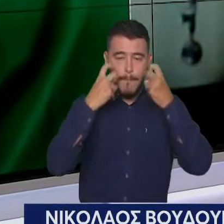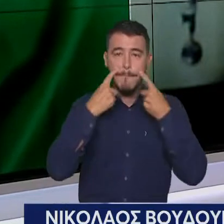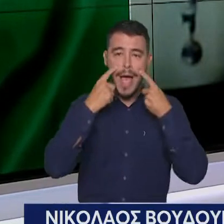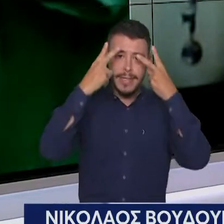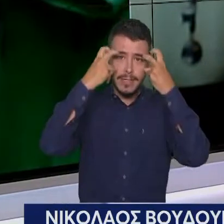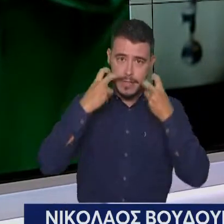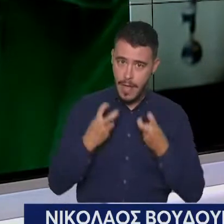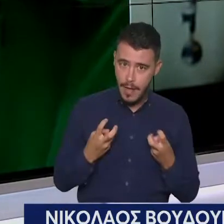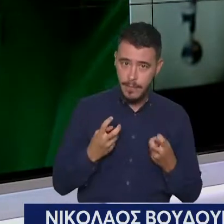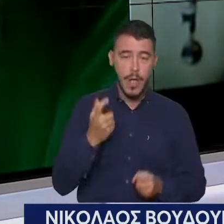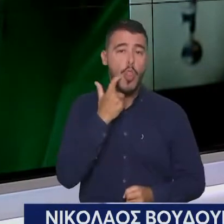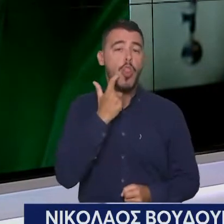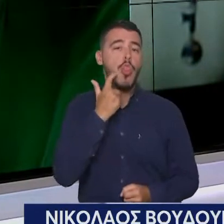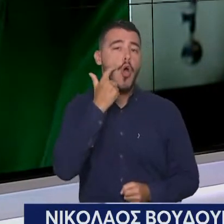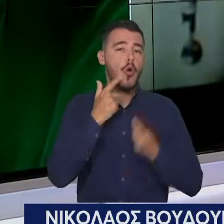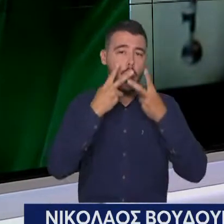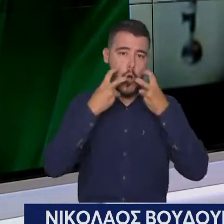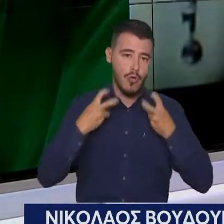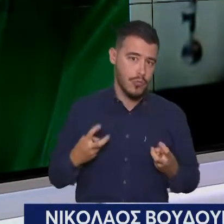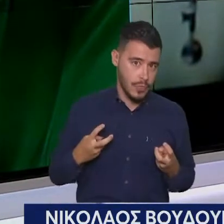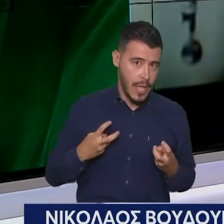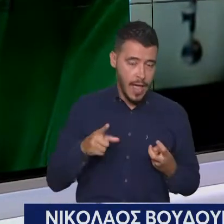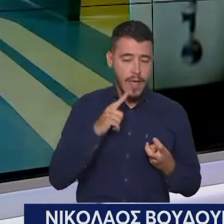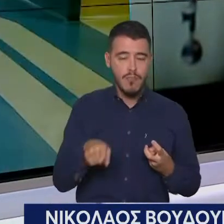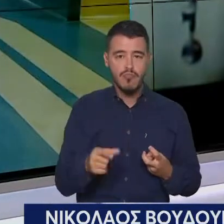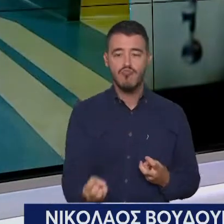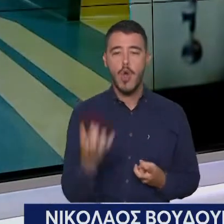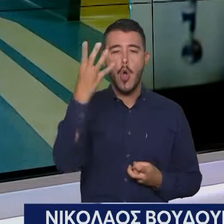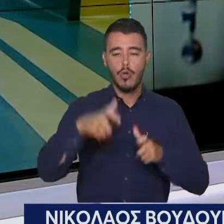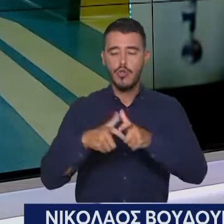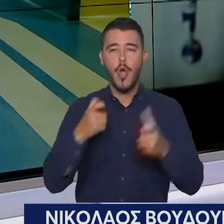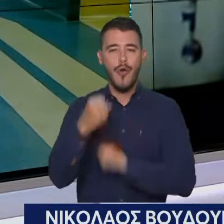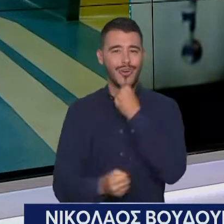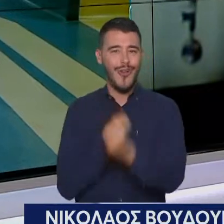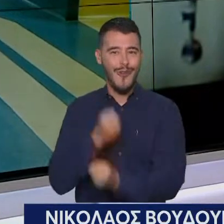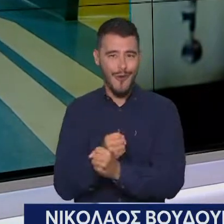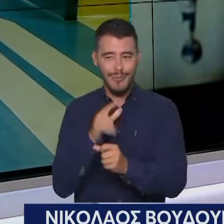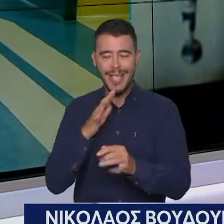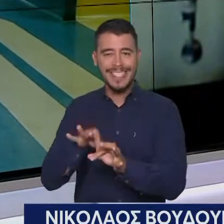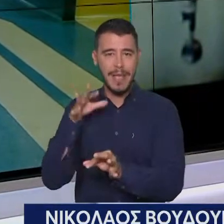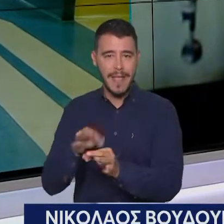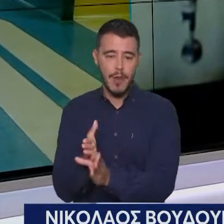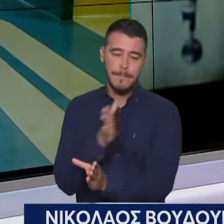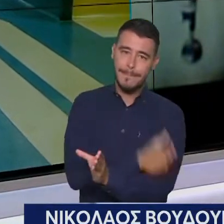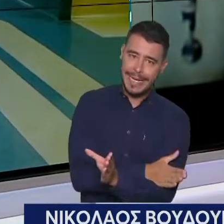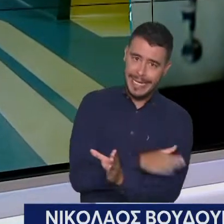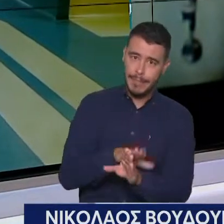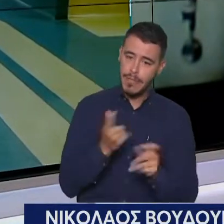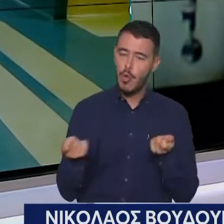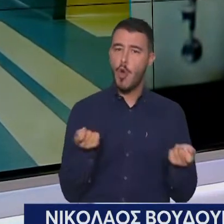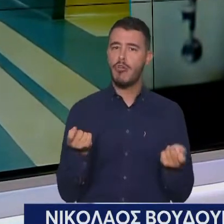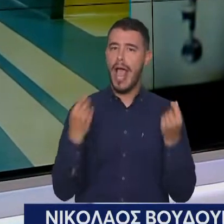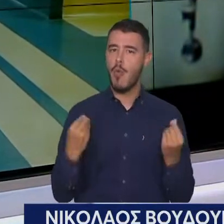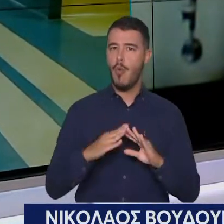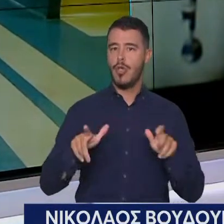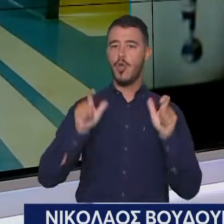οδοντιατρικός έλεγχος. Δηλαδή, εν ψη μιας καινούριας σχολικής χρονιάς, πρέπει να οργανωθεί η οικογένεια να κάνει